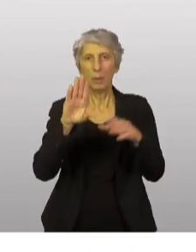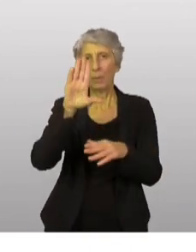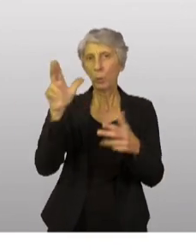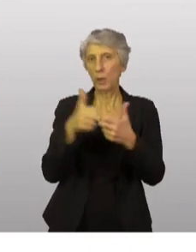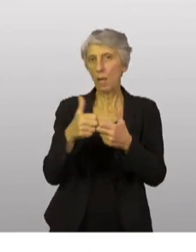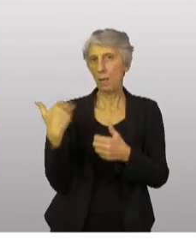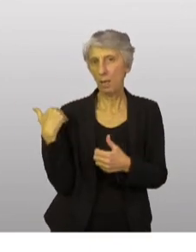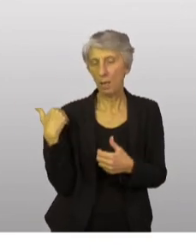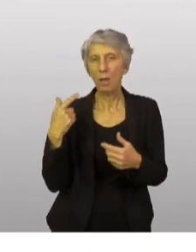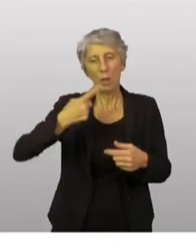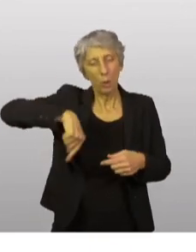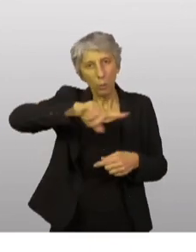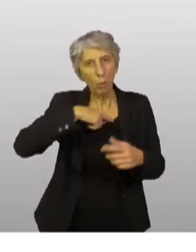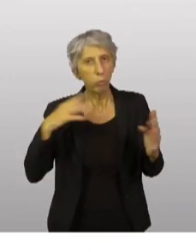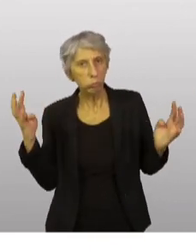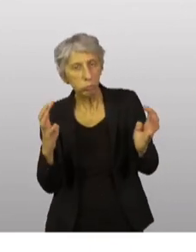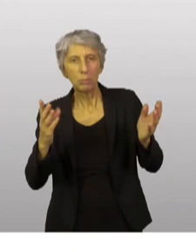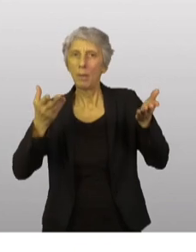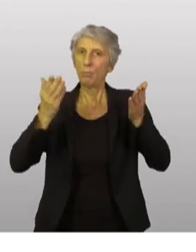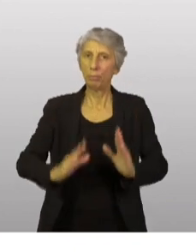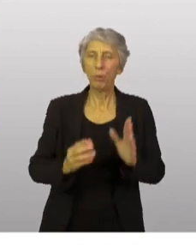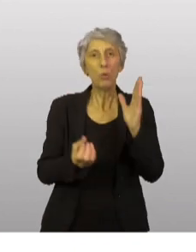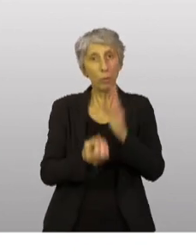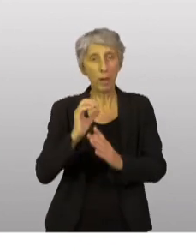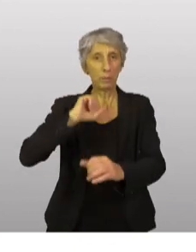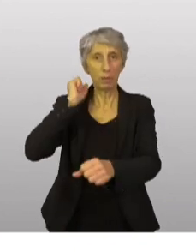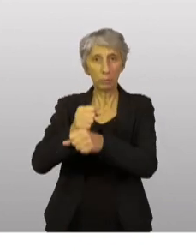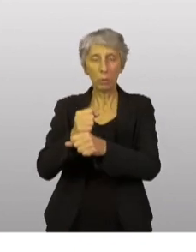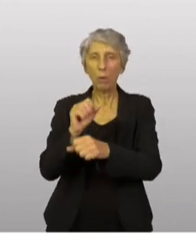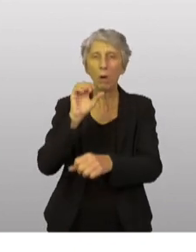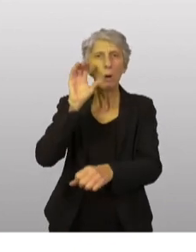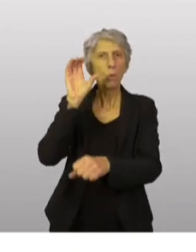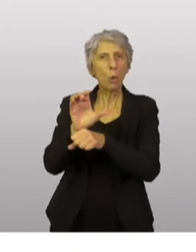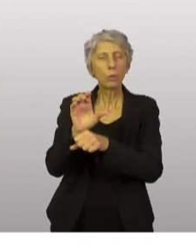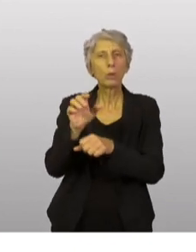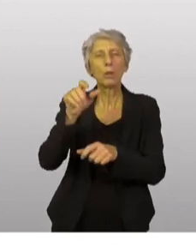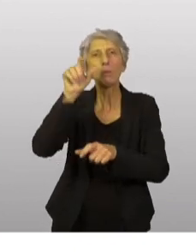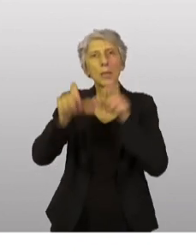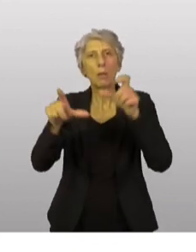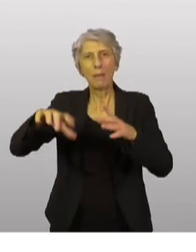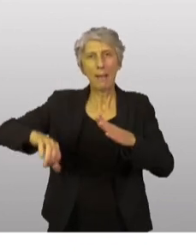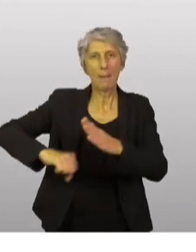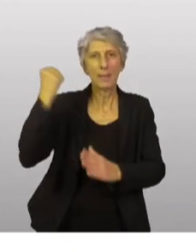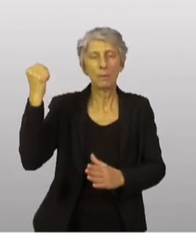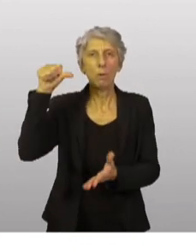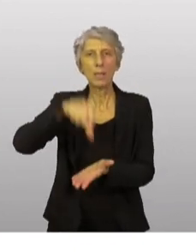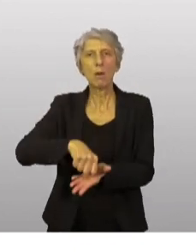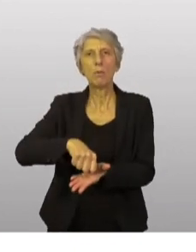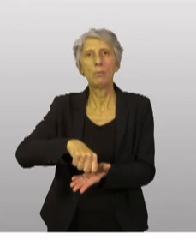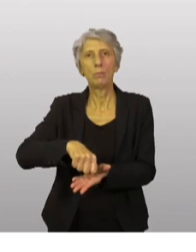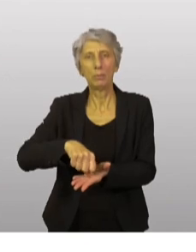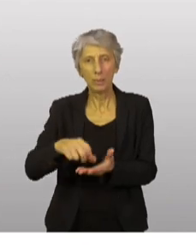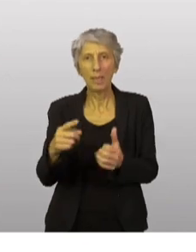adopté, entre autres choses, de nouvelles sanctions contre les responsables de la répression en Iran et